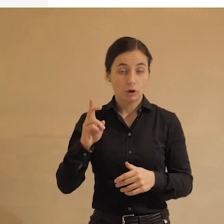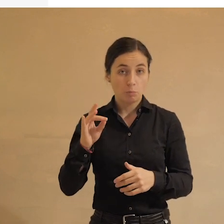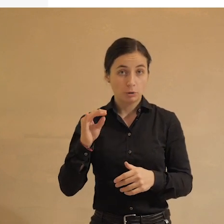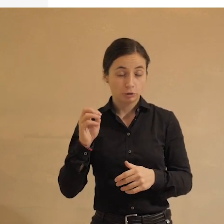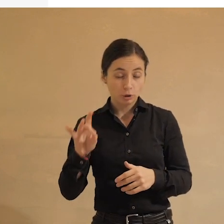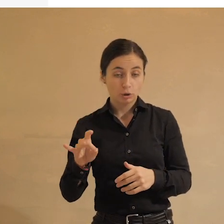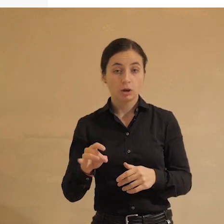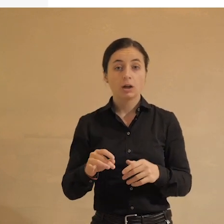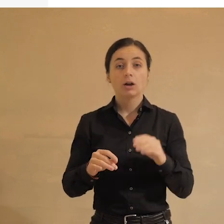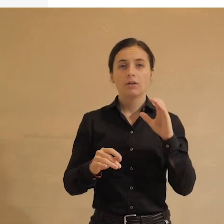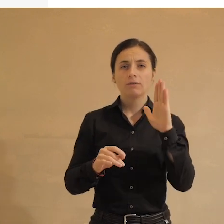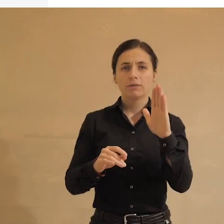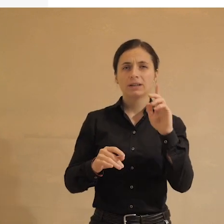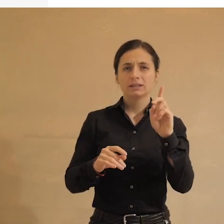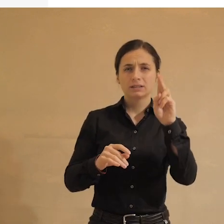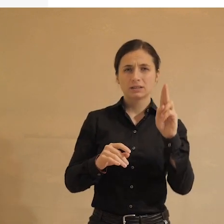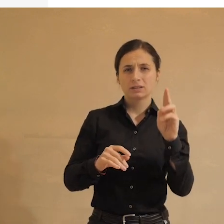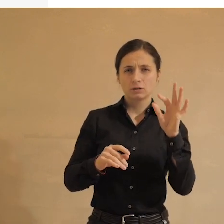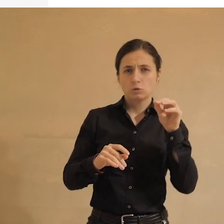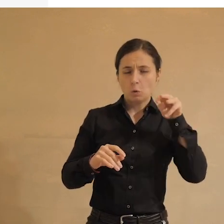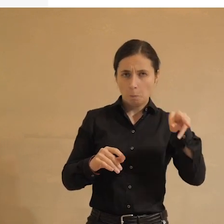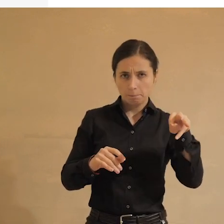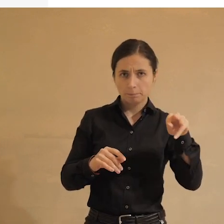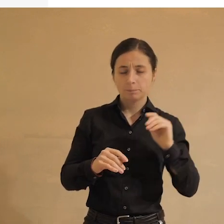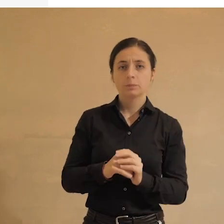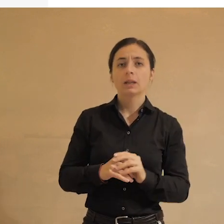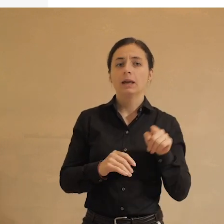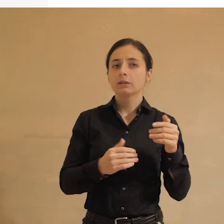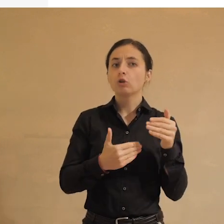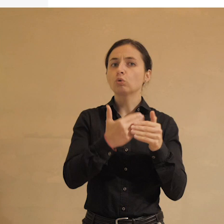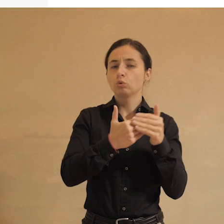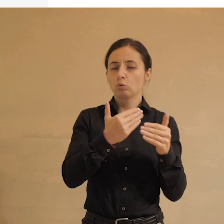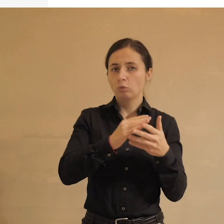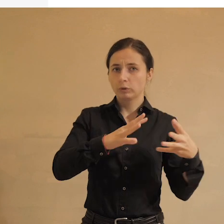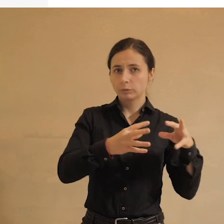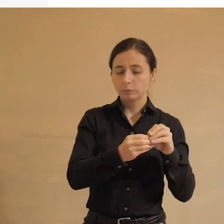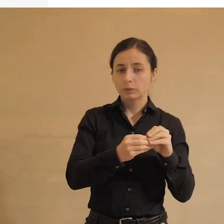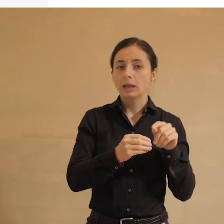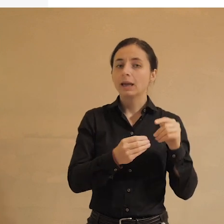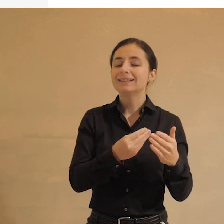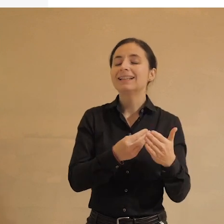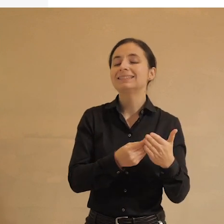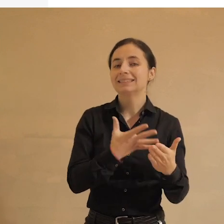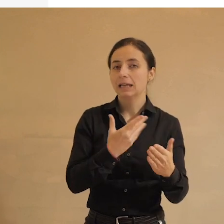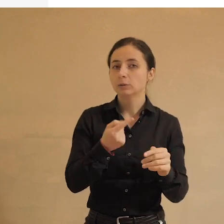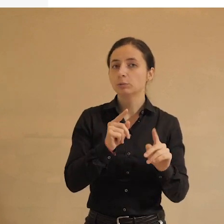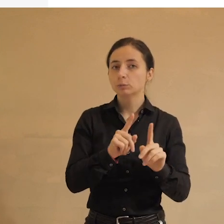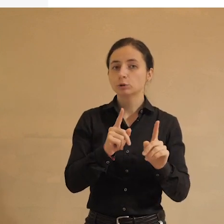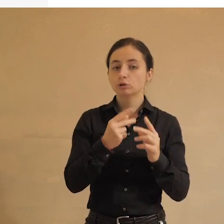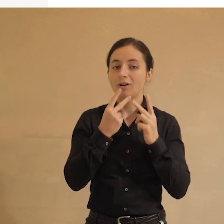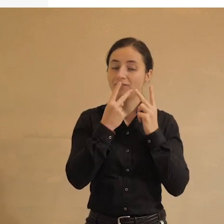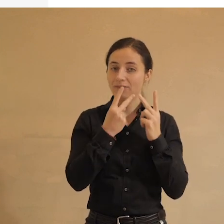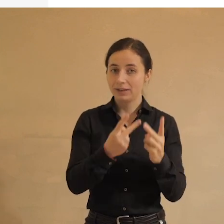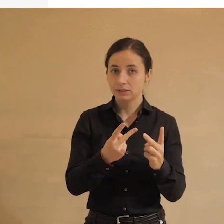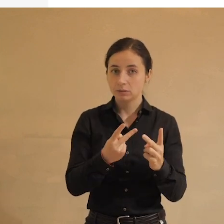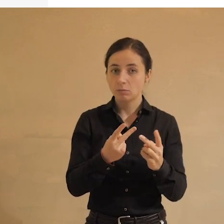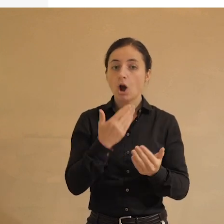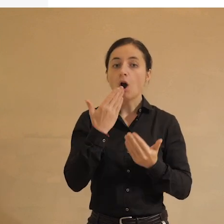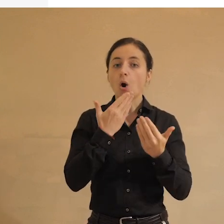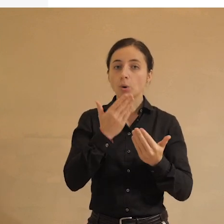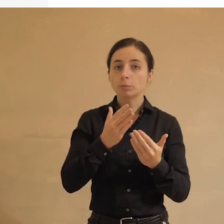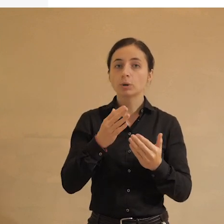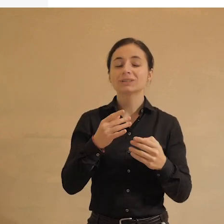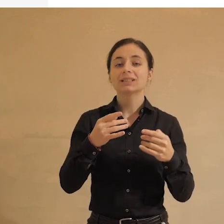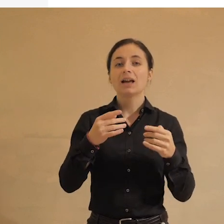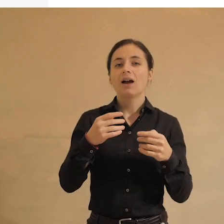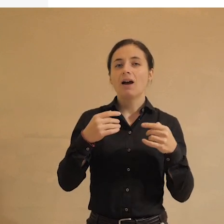в ЦИОМ. В ЦИОМ, кстати, совсем свеженькие результаты, это ценно, потому что тут, как мы видим, опрос про